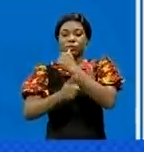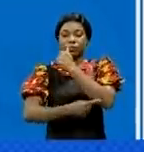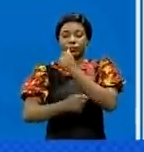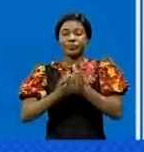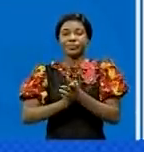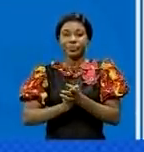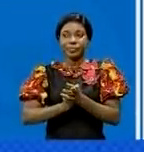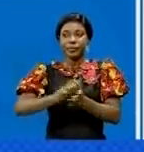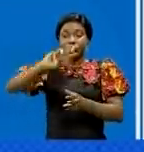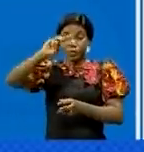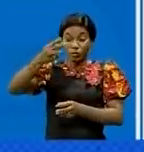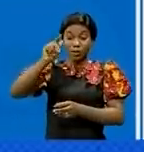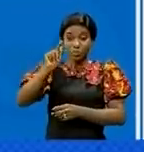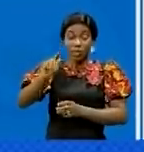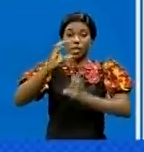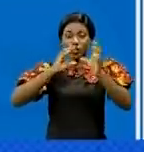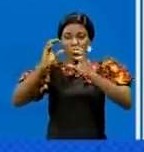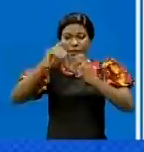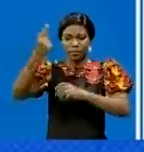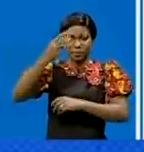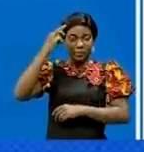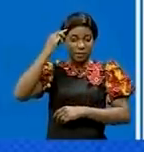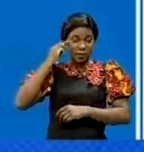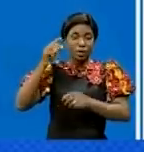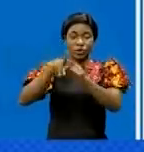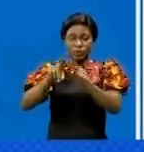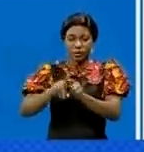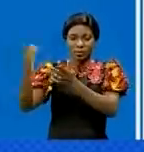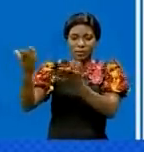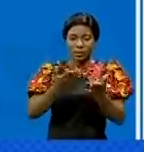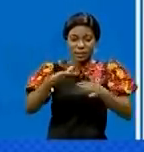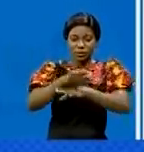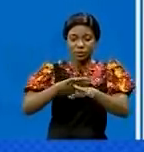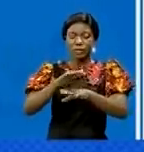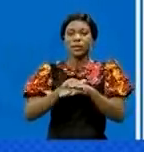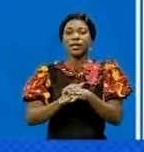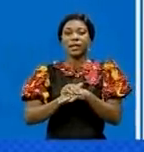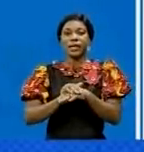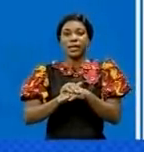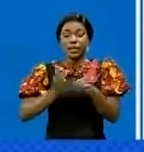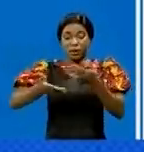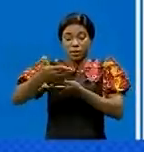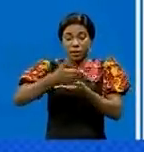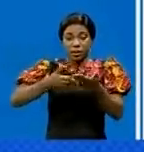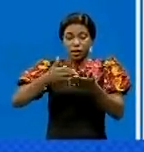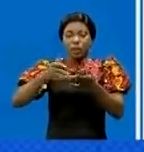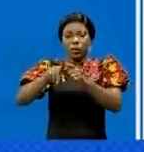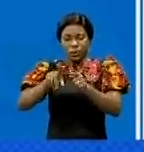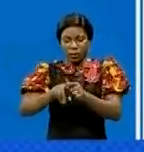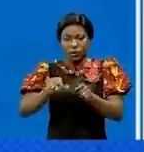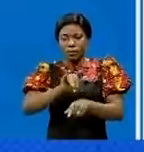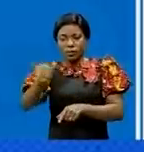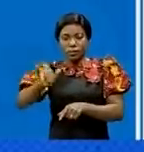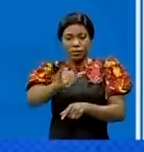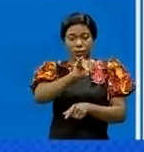Le troisième volet de la communication du Premier ministre a porté sur la tournée diplomatique qu'il a effectuée